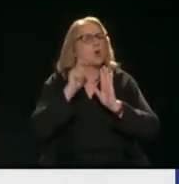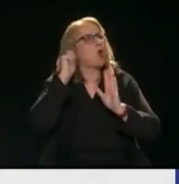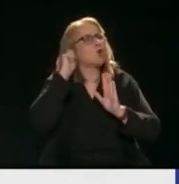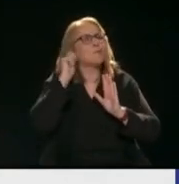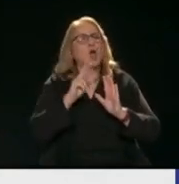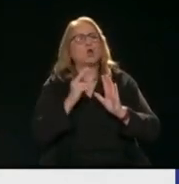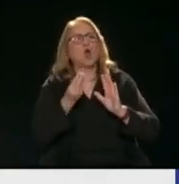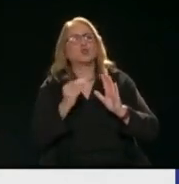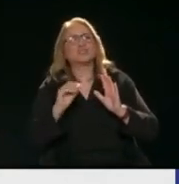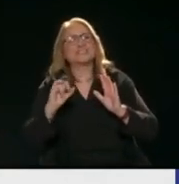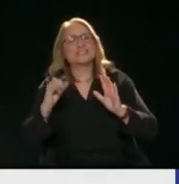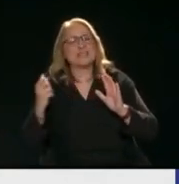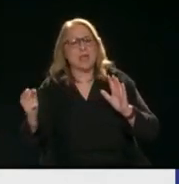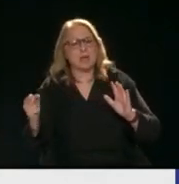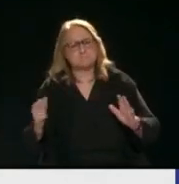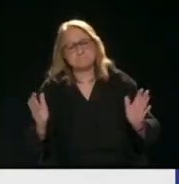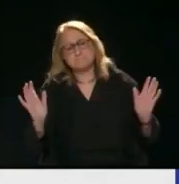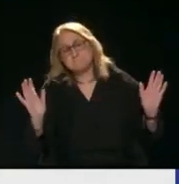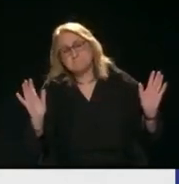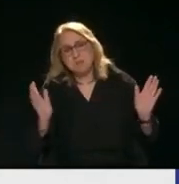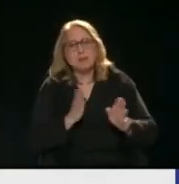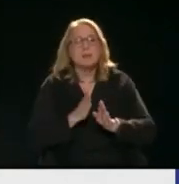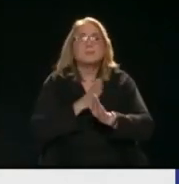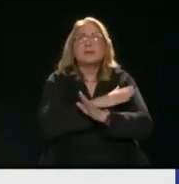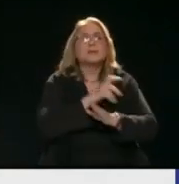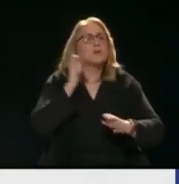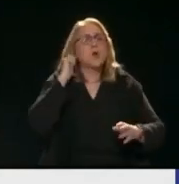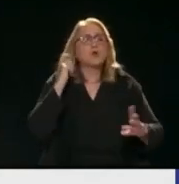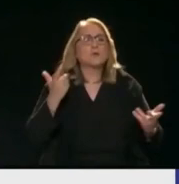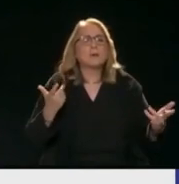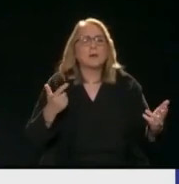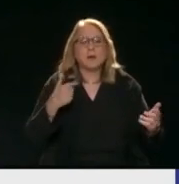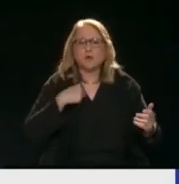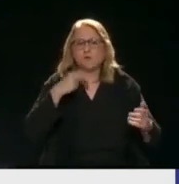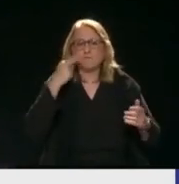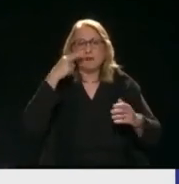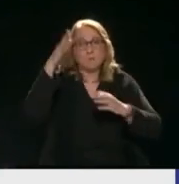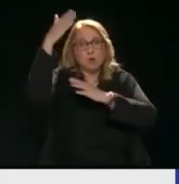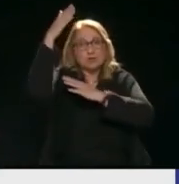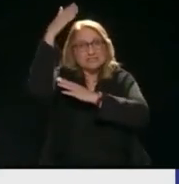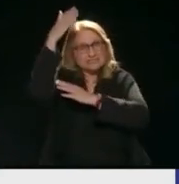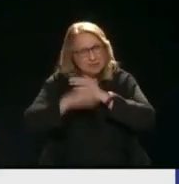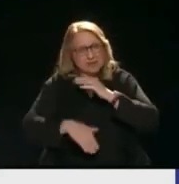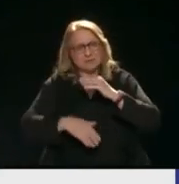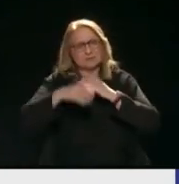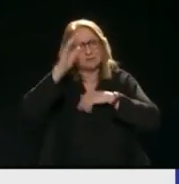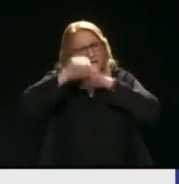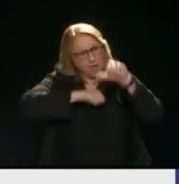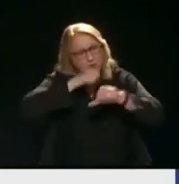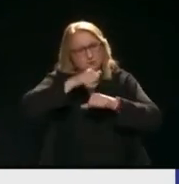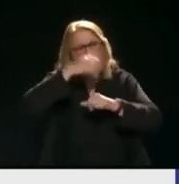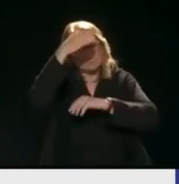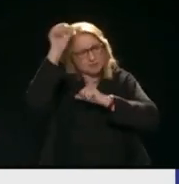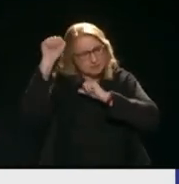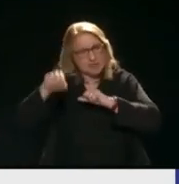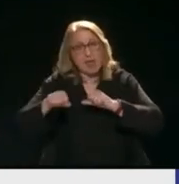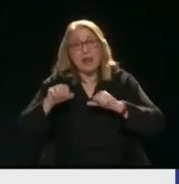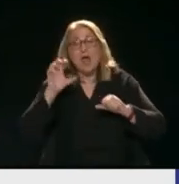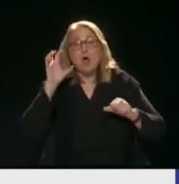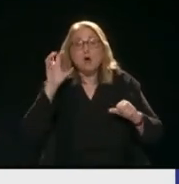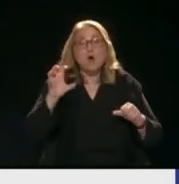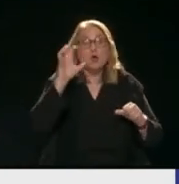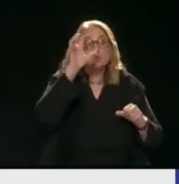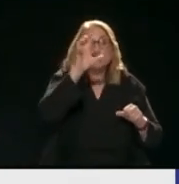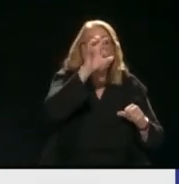σημαίες Που σήμερα πέφτουν Λιώνουν Σημαίες Δεν βλέπω χώρες και κράτη Έτσι ακριβώς όπως το έχουν αισθήσει